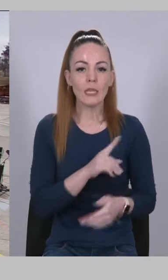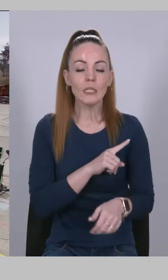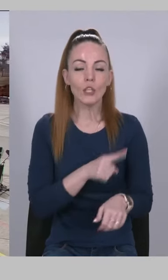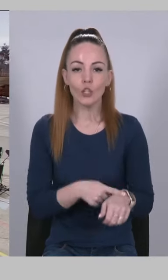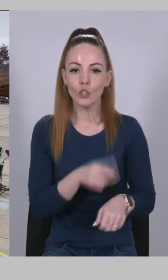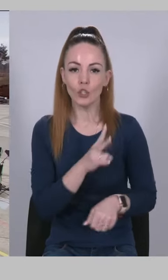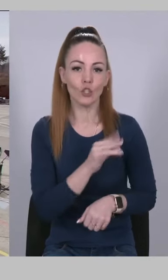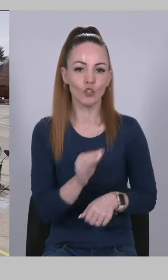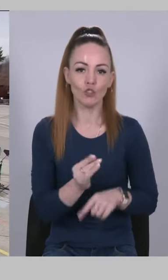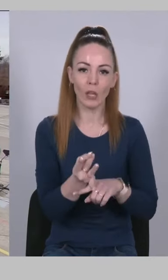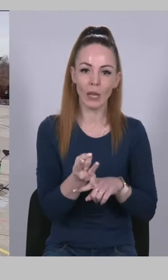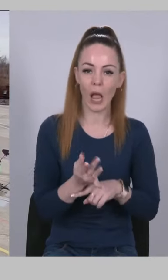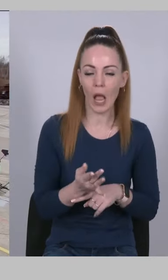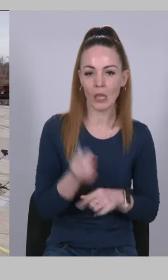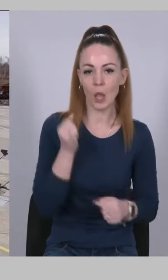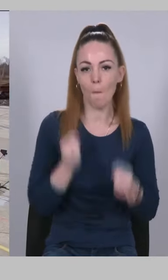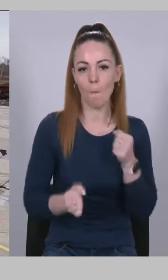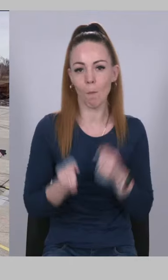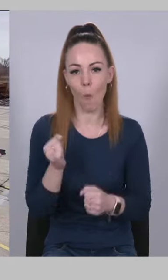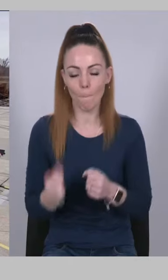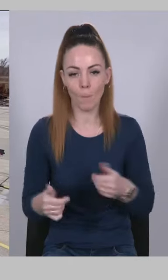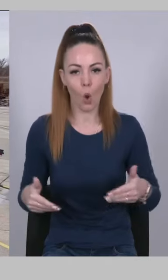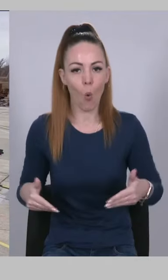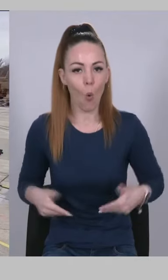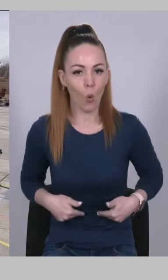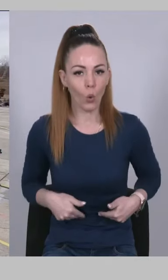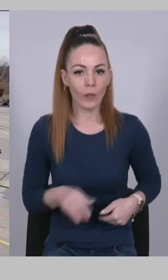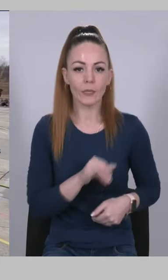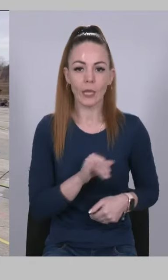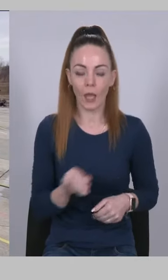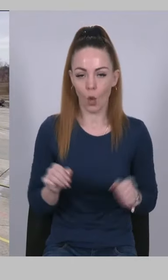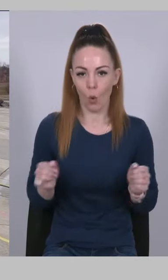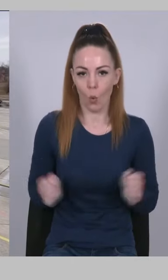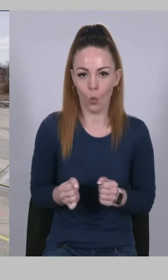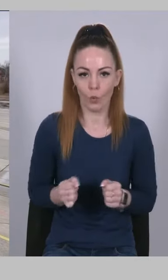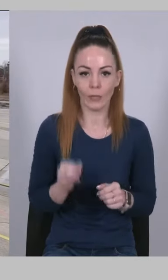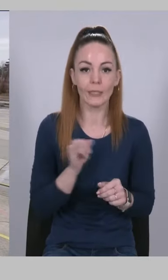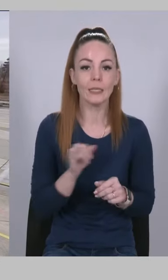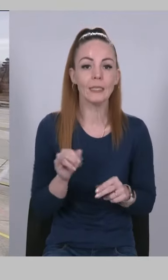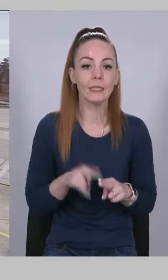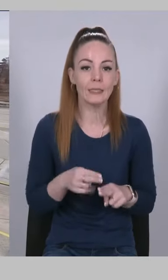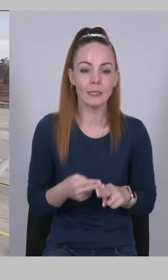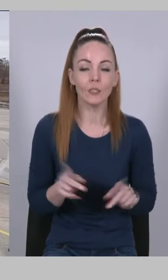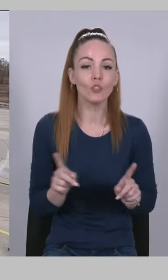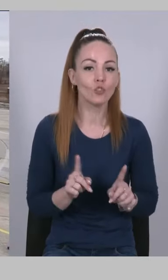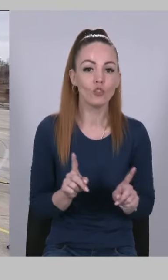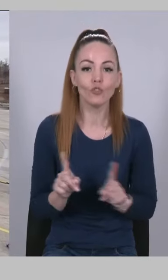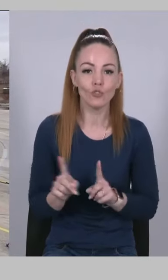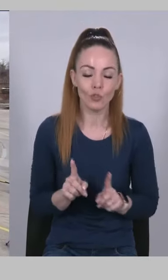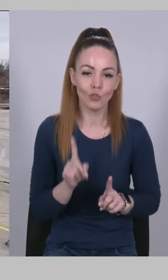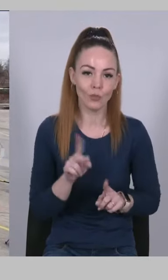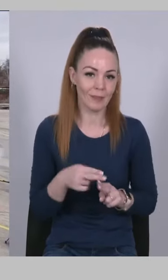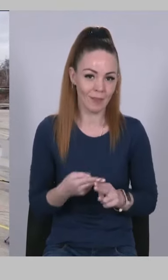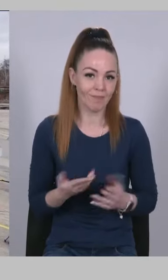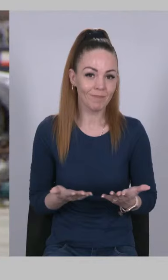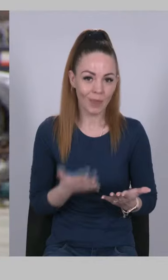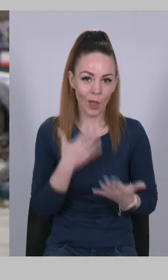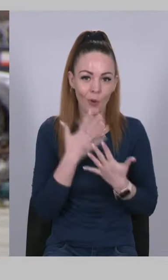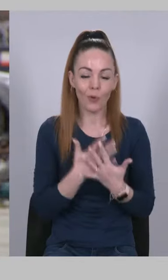ракети, бомби, голод і холод. І це щось – це любов до батьківщини,